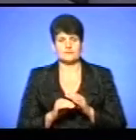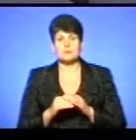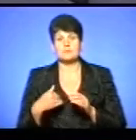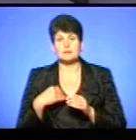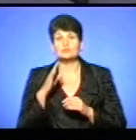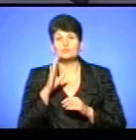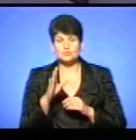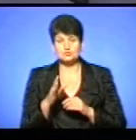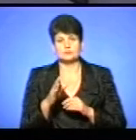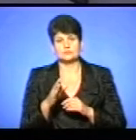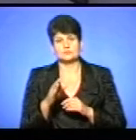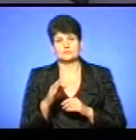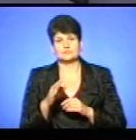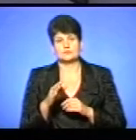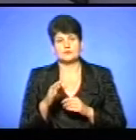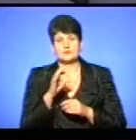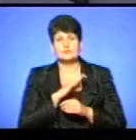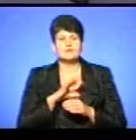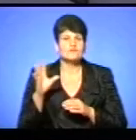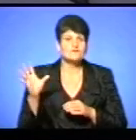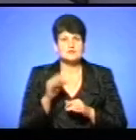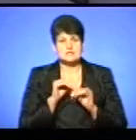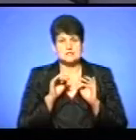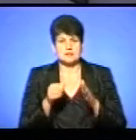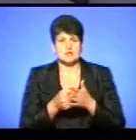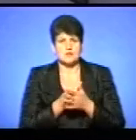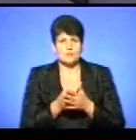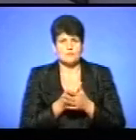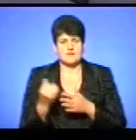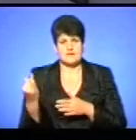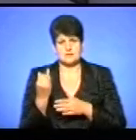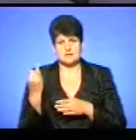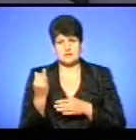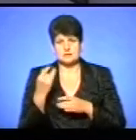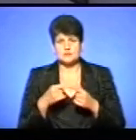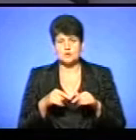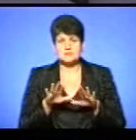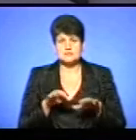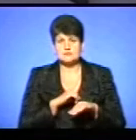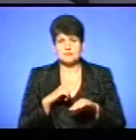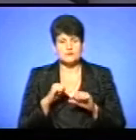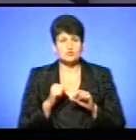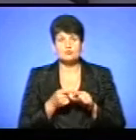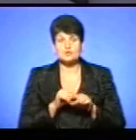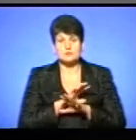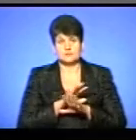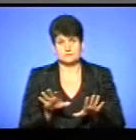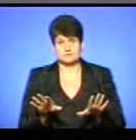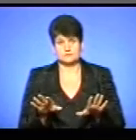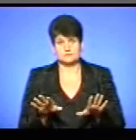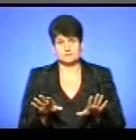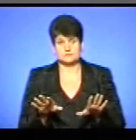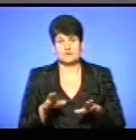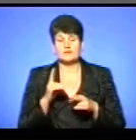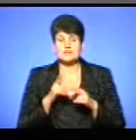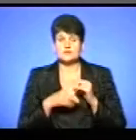будемо вживати всіх можливих заходів, лобіювання, інтересів органів місцевого суворідування, щоб такої ситуації не допустити. Ну, також, на